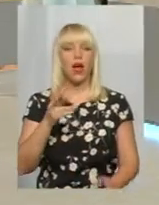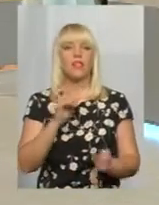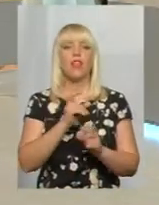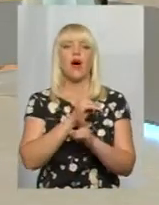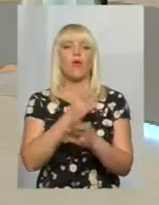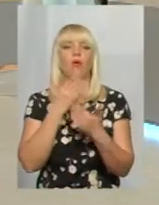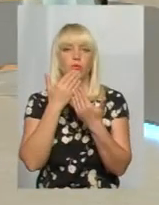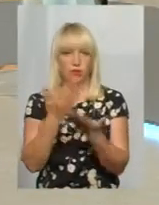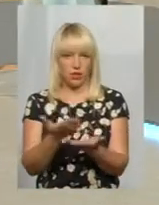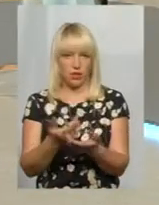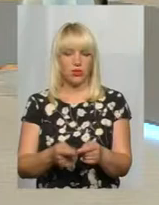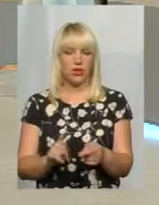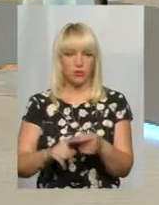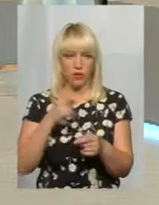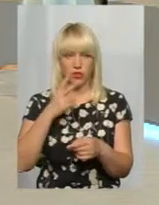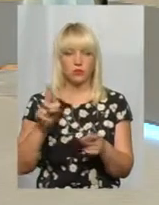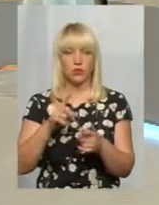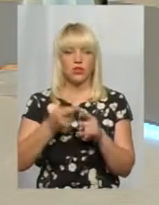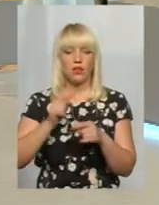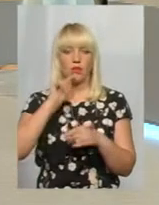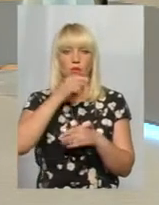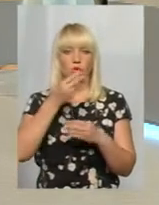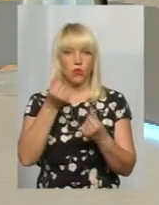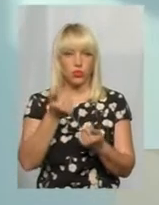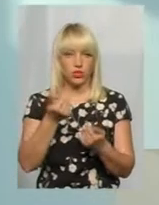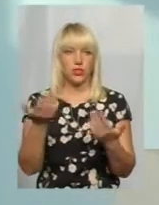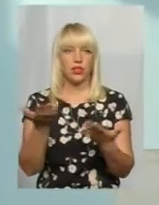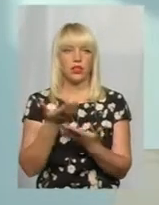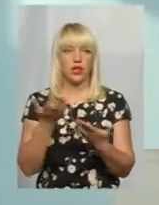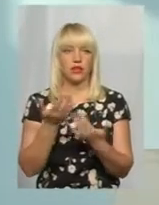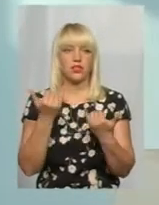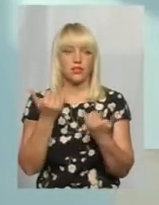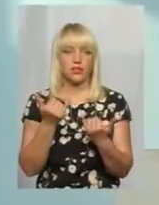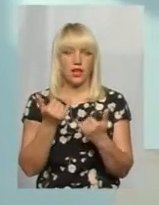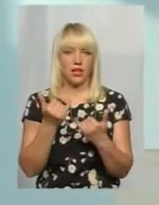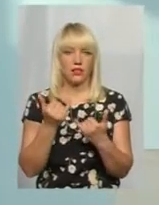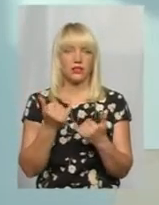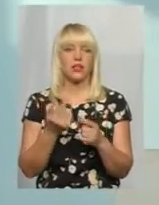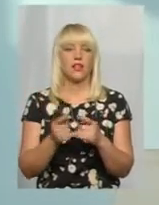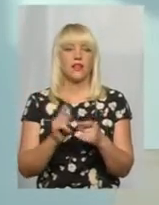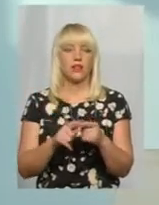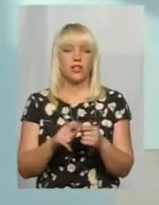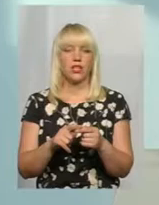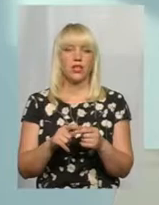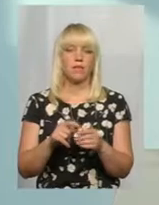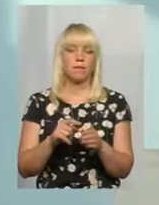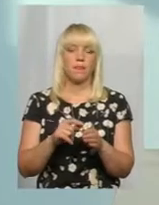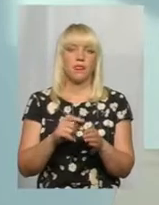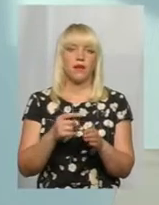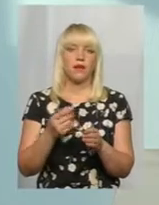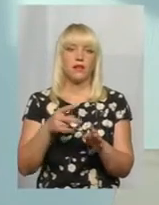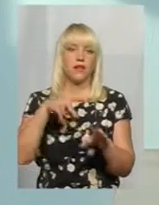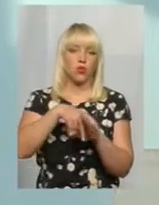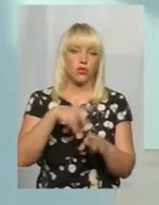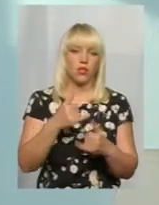зараз ми бачимо оці от зекономлені кошти, які зараз покладаються частково на пацієнтів, частково на місцеві бюджети,